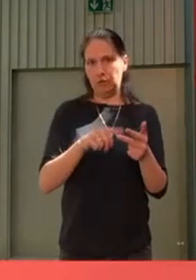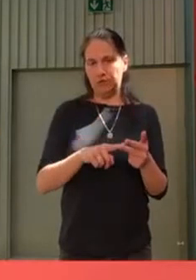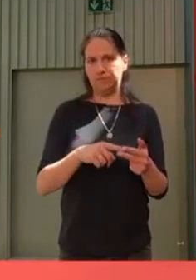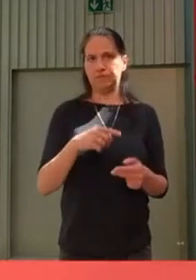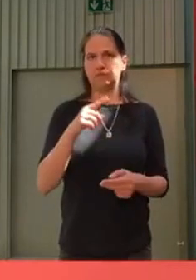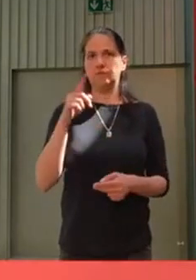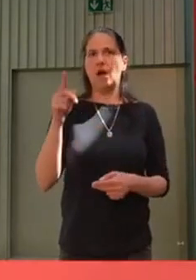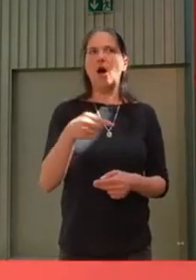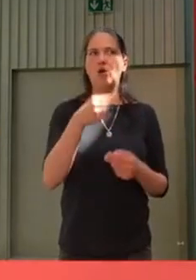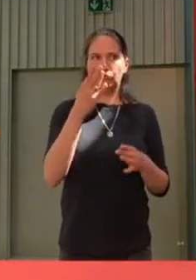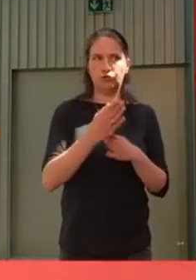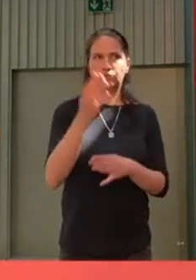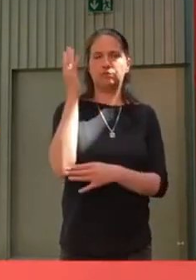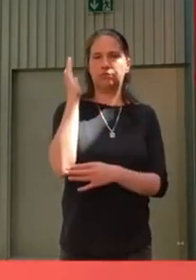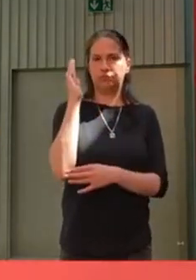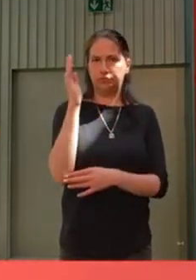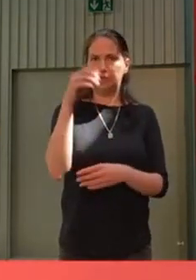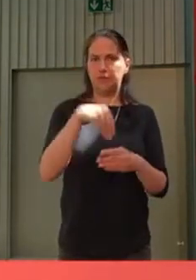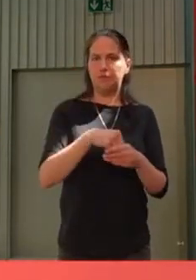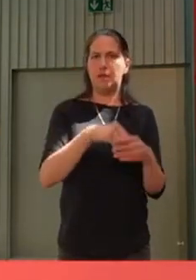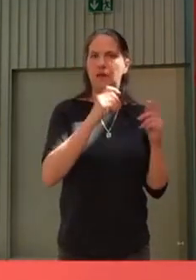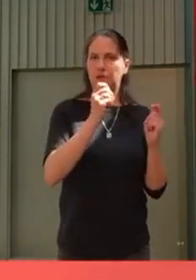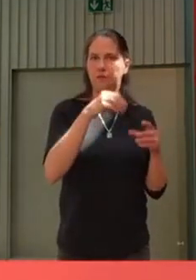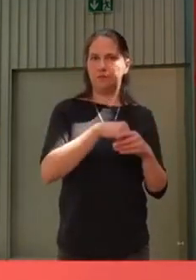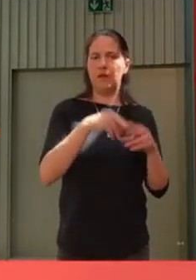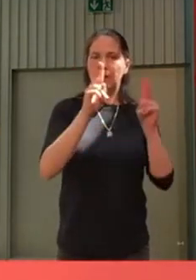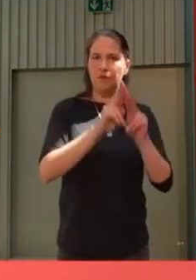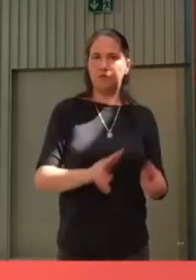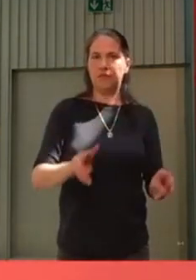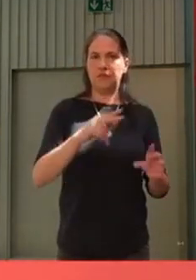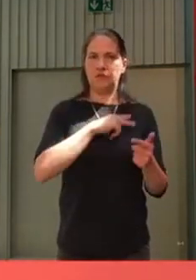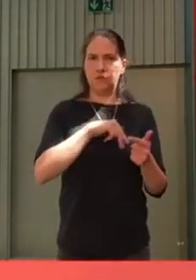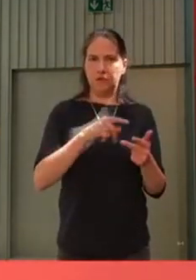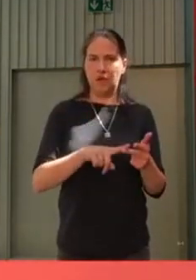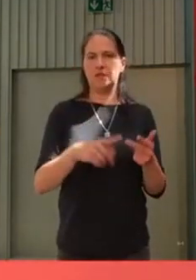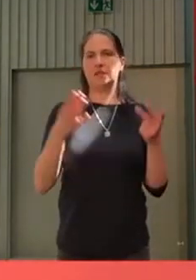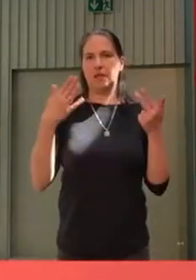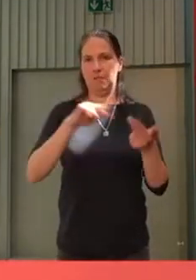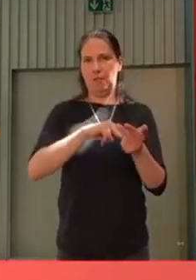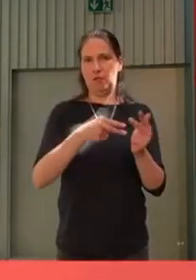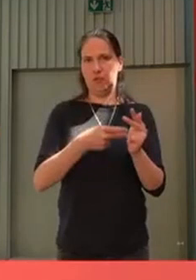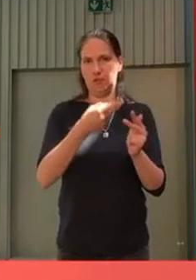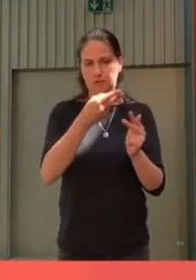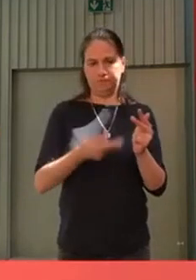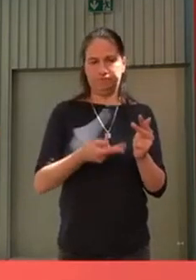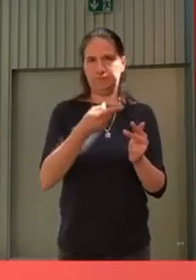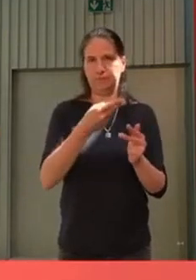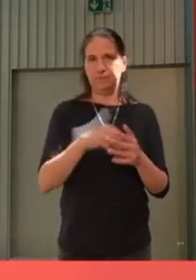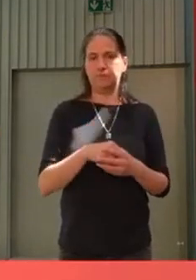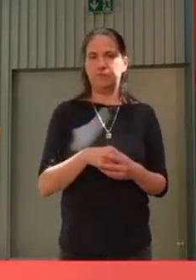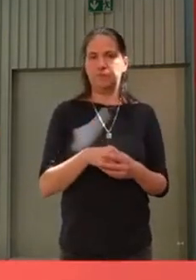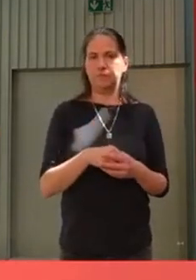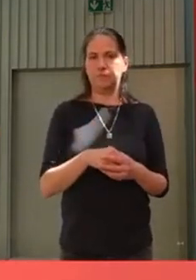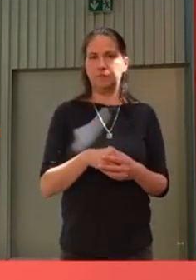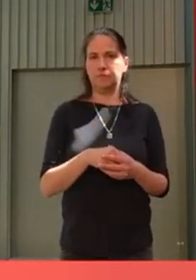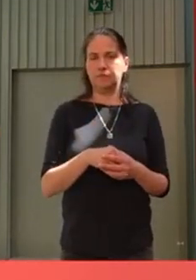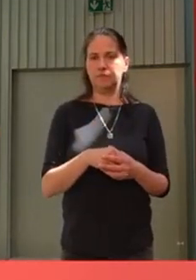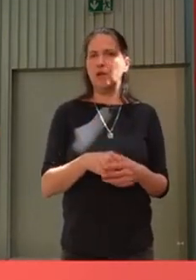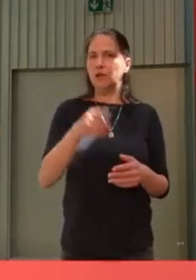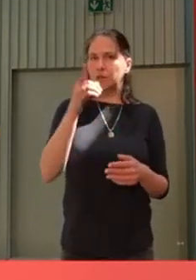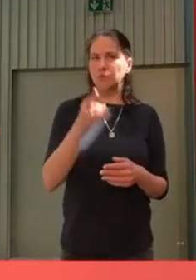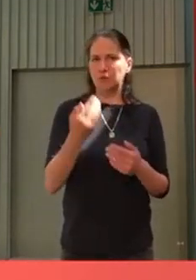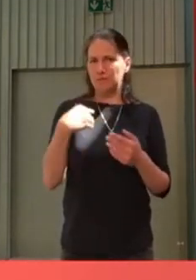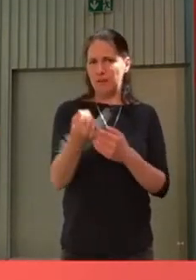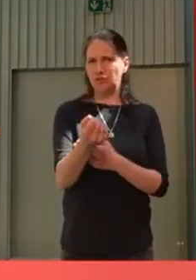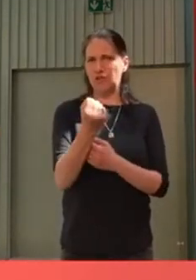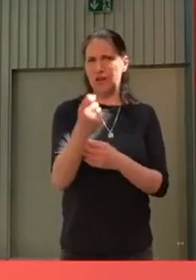zum Teil in Reden vor, in Anträgen vor, Frieden, Soziales und die Klimapolitik. Und da müssen wir wirklich auch, das müssen wir auch